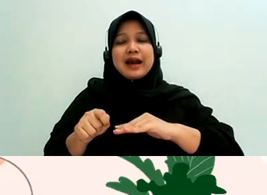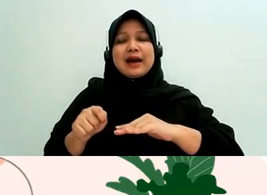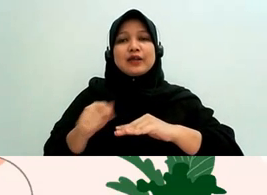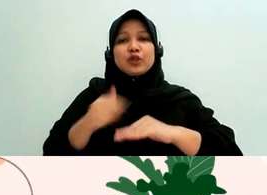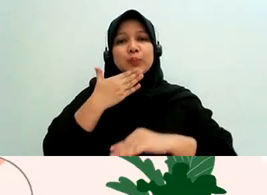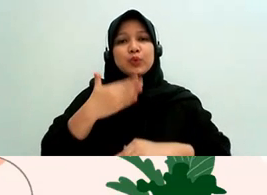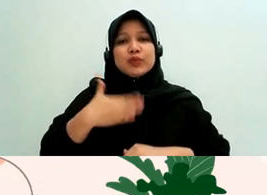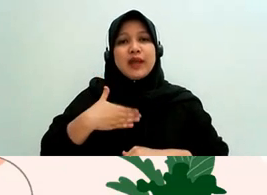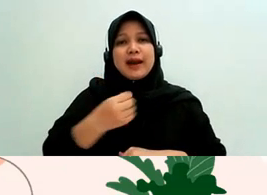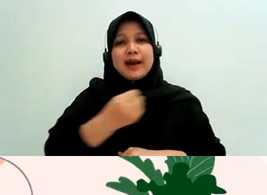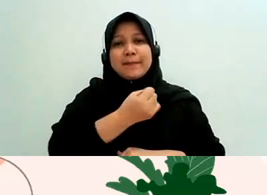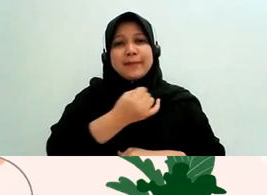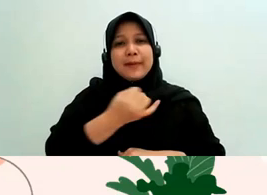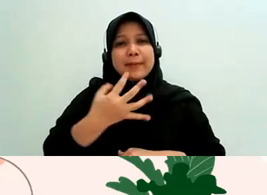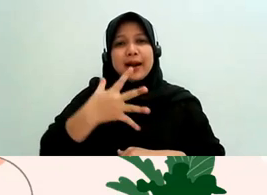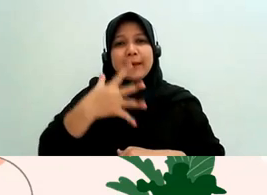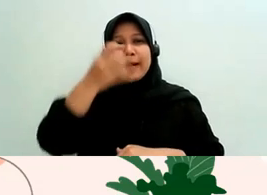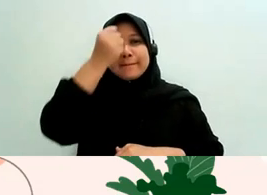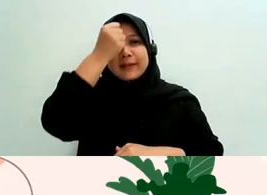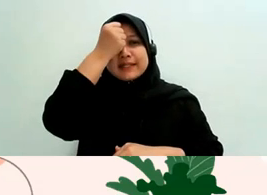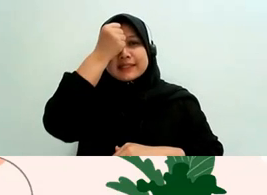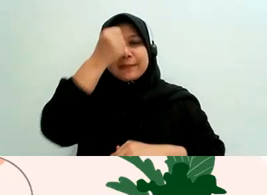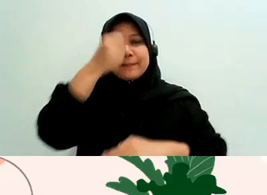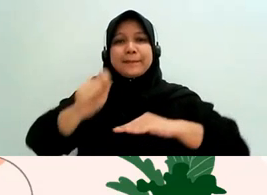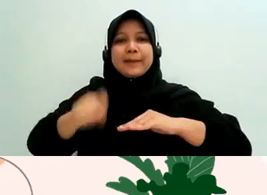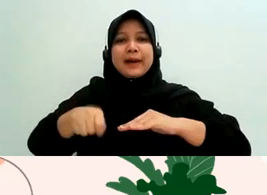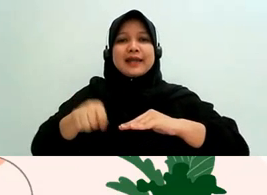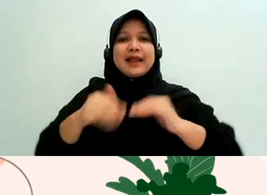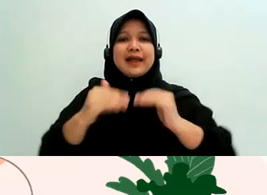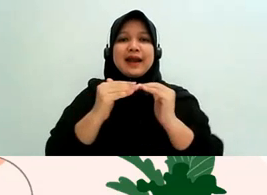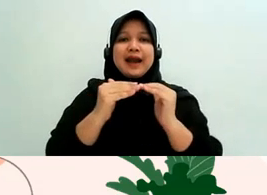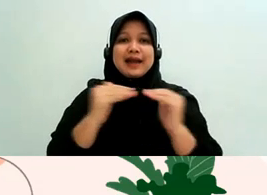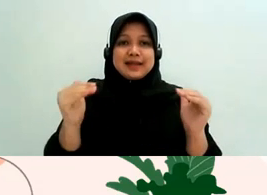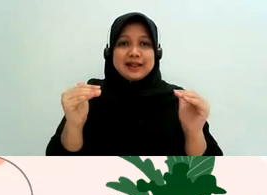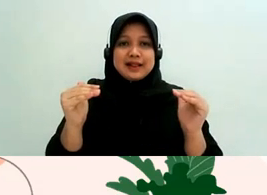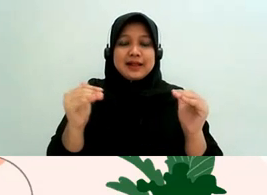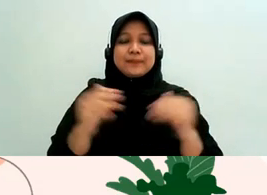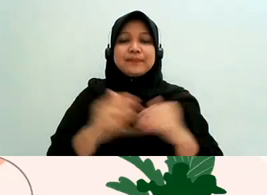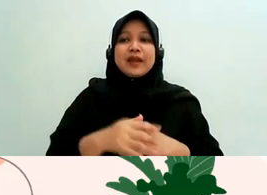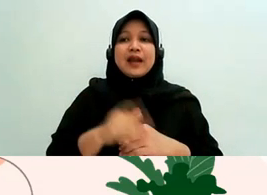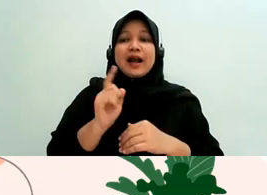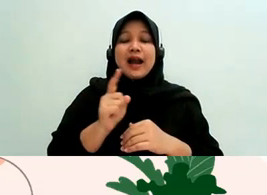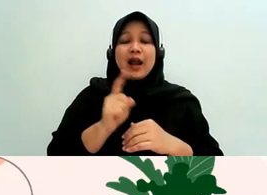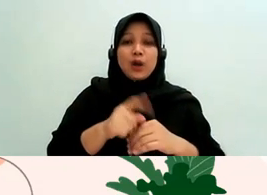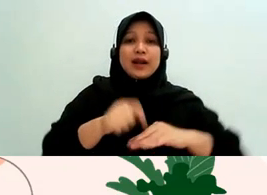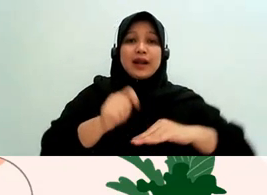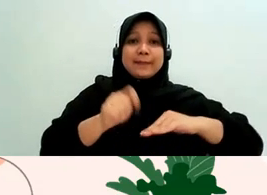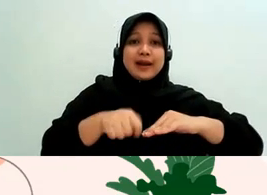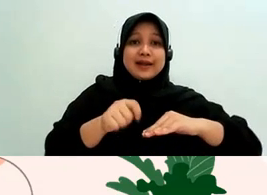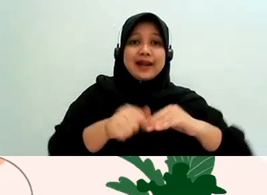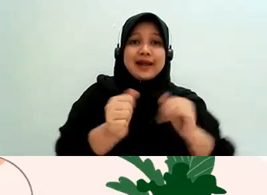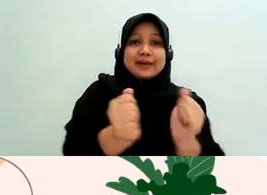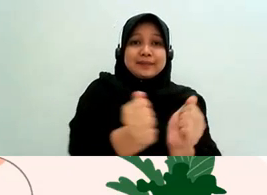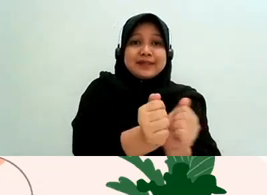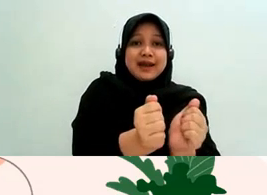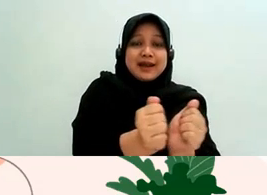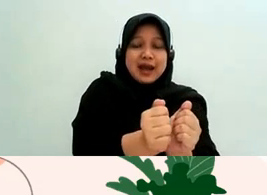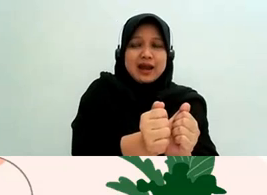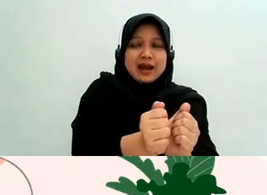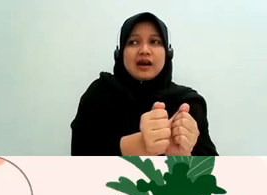adil itu kalau misalnya di peradilan pidana apa ya misalnya